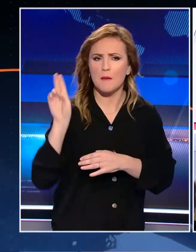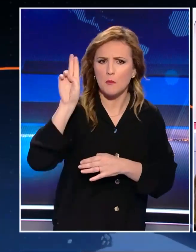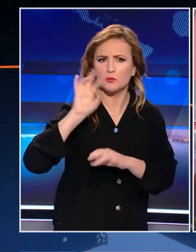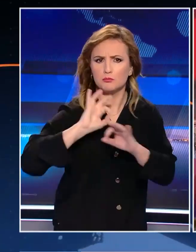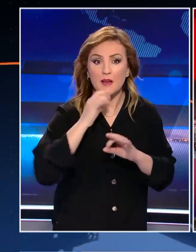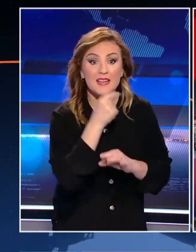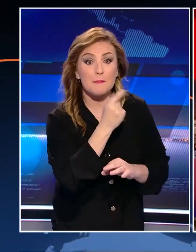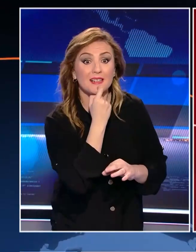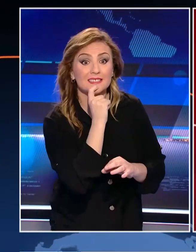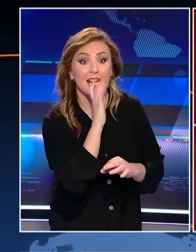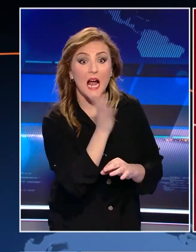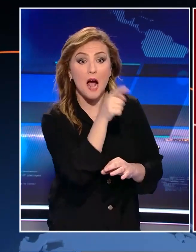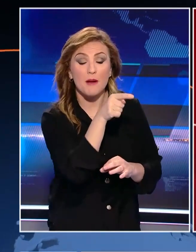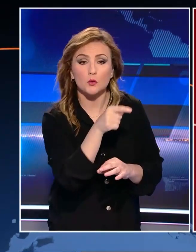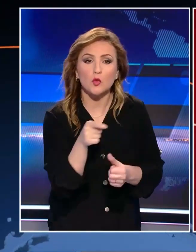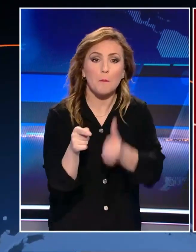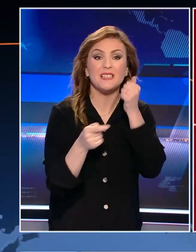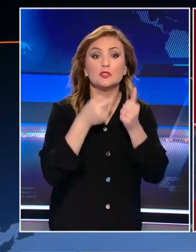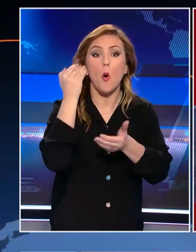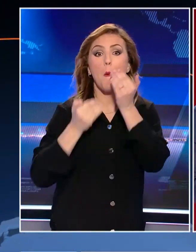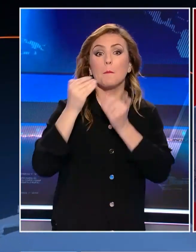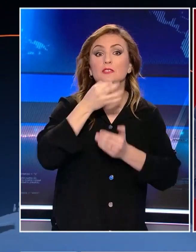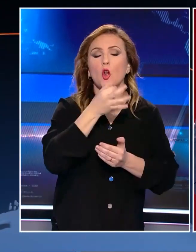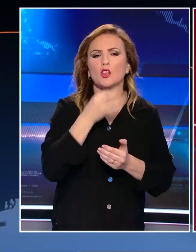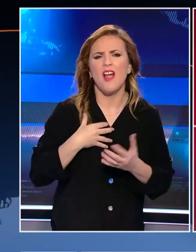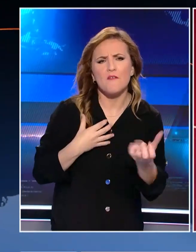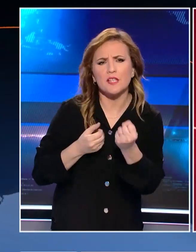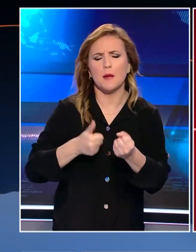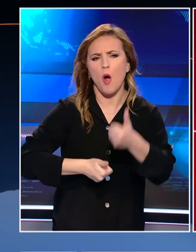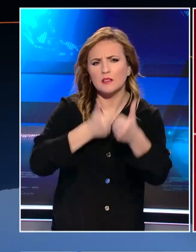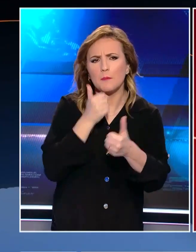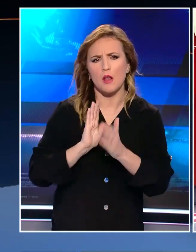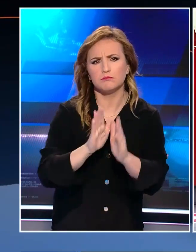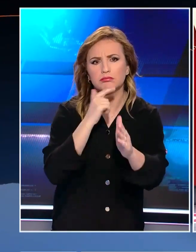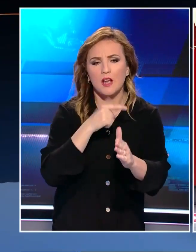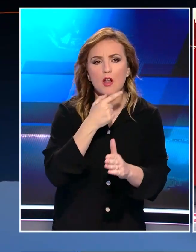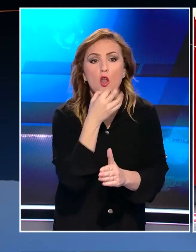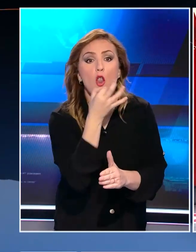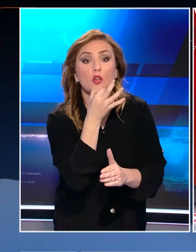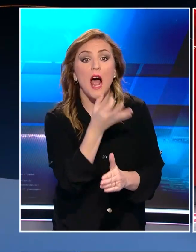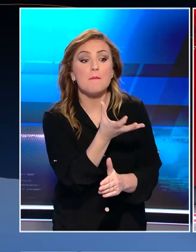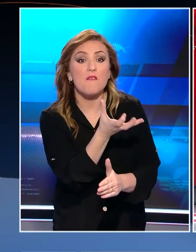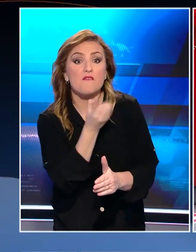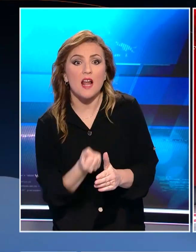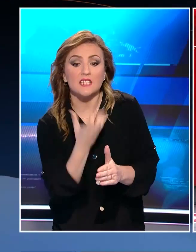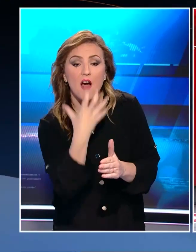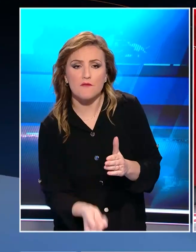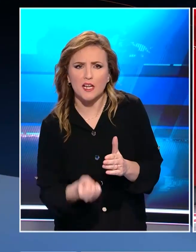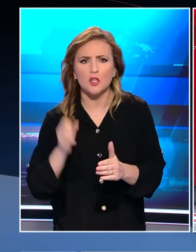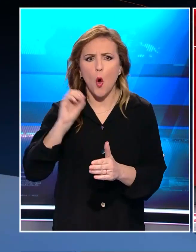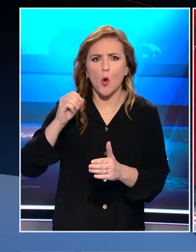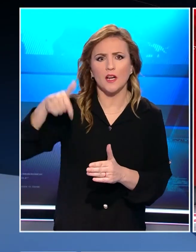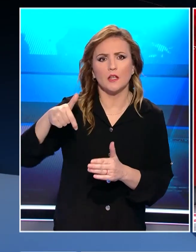Παραείπε στο Στέφανο Κασελάκη να πάρει πίσω το βρείτε μου αντίπαλο και πάμε και τότε θα τα σταματήσουμε εδώ. Και